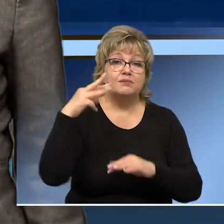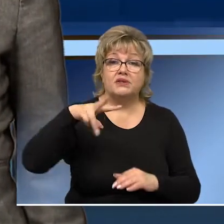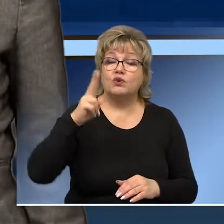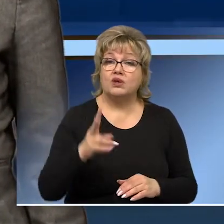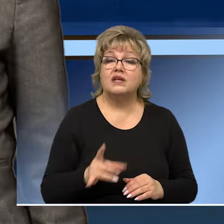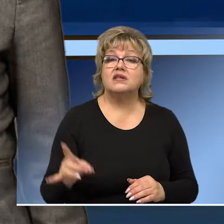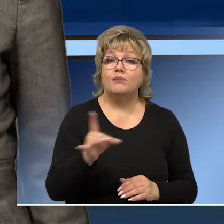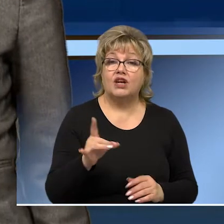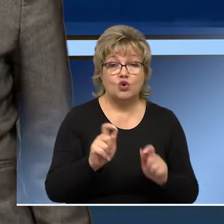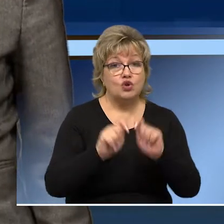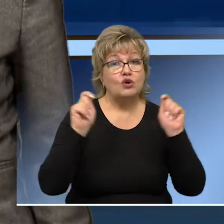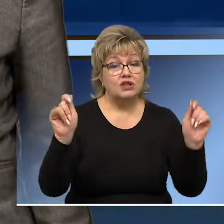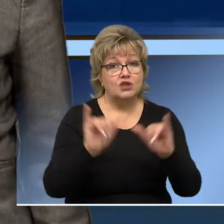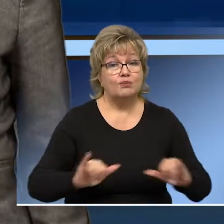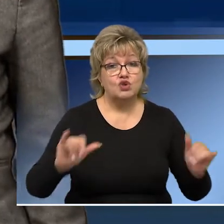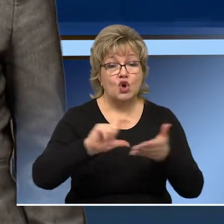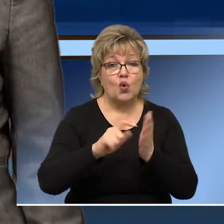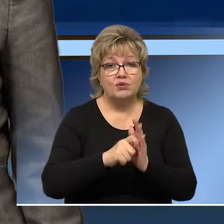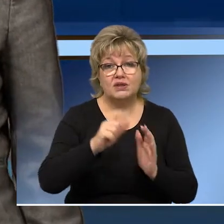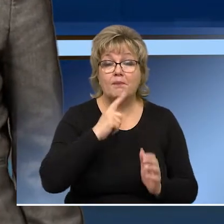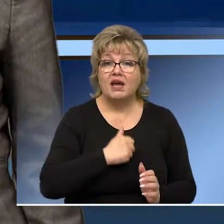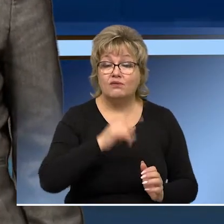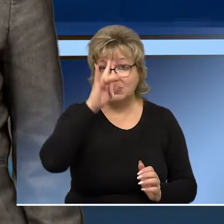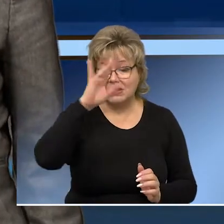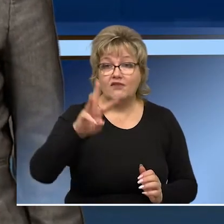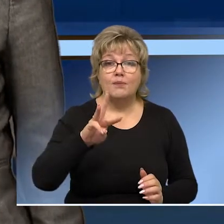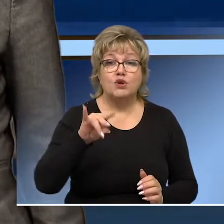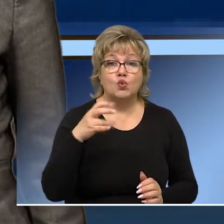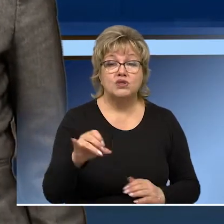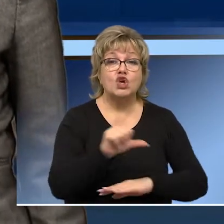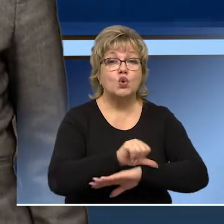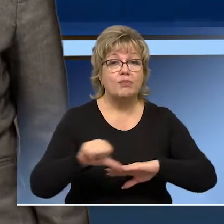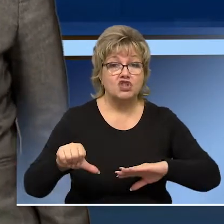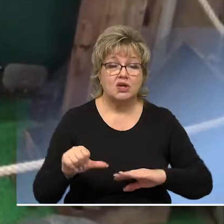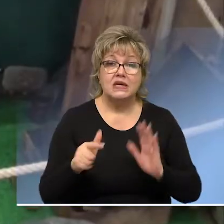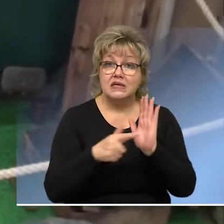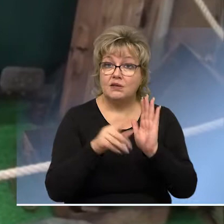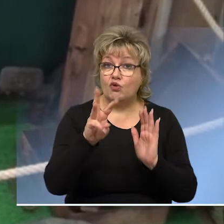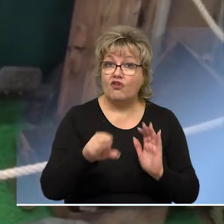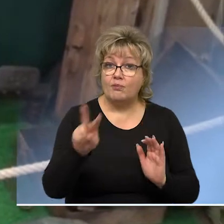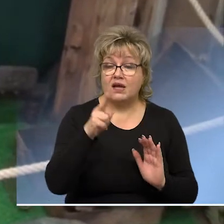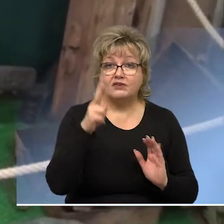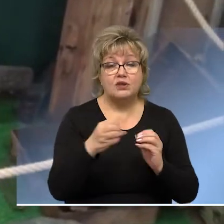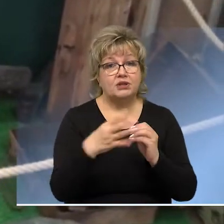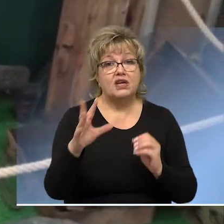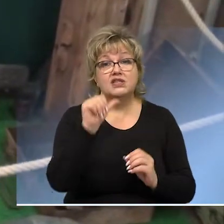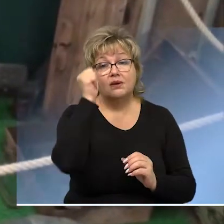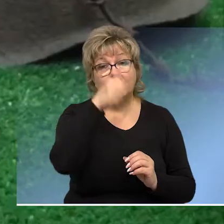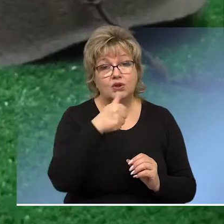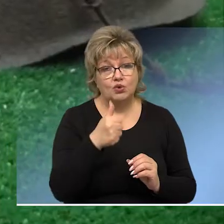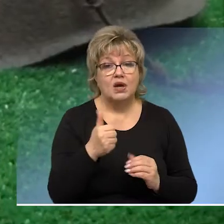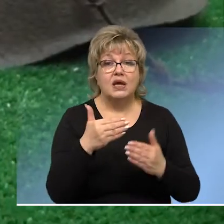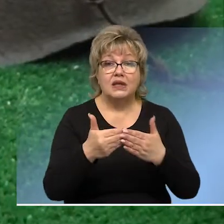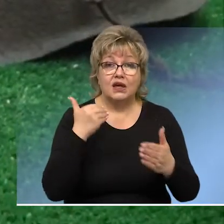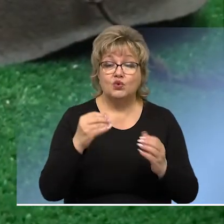назад в Матвеево-Курганском районе открылся музей комнаты боевой славы «Миусский рубеж». 7 мая в 2015